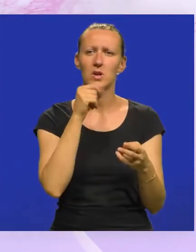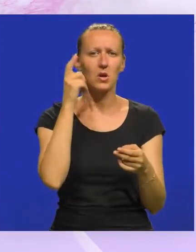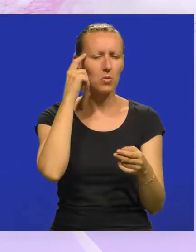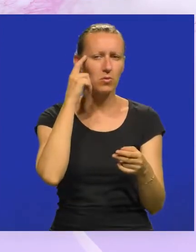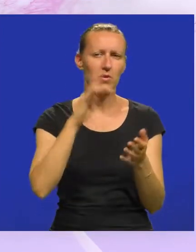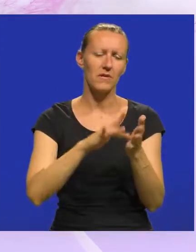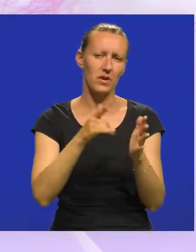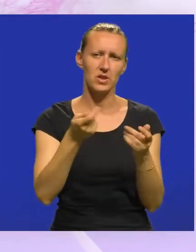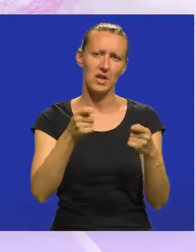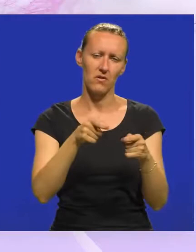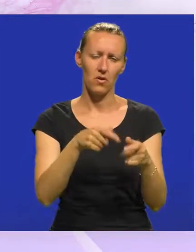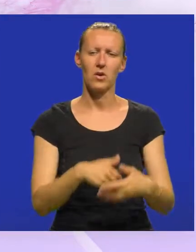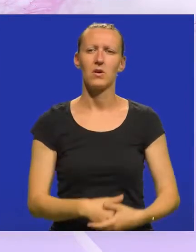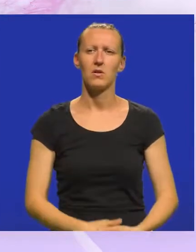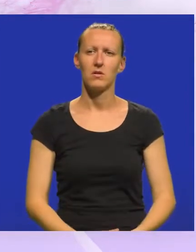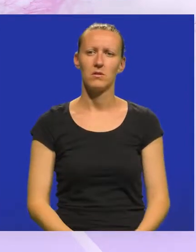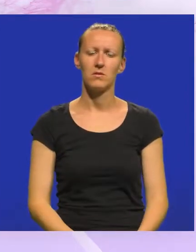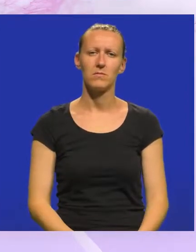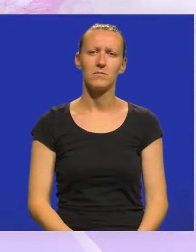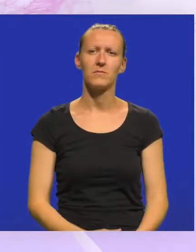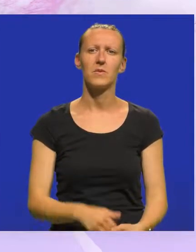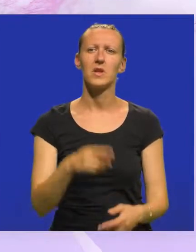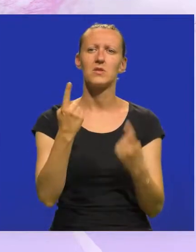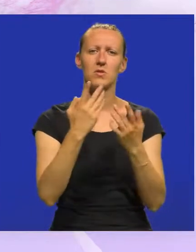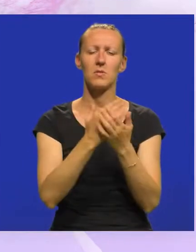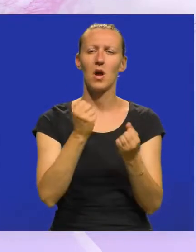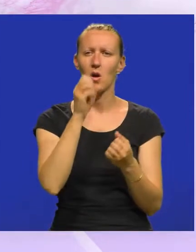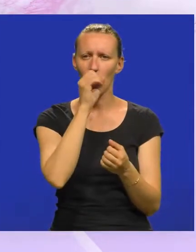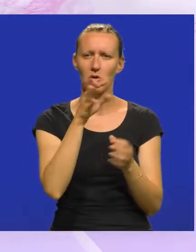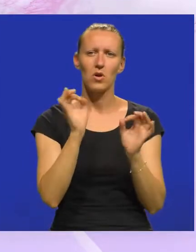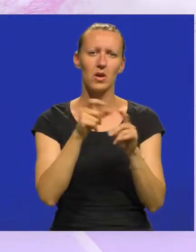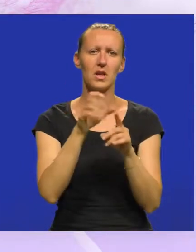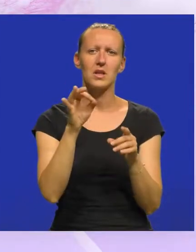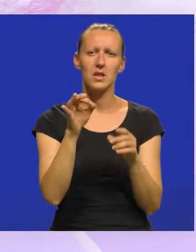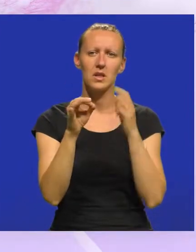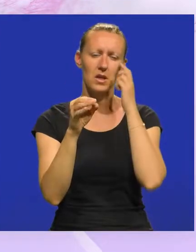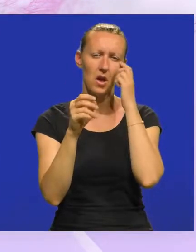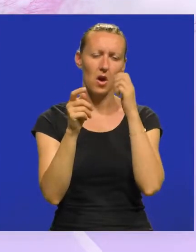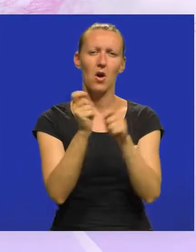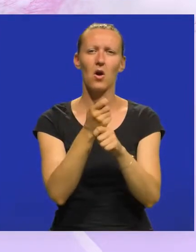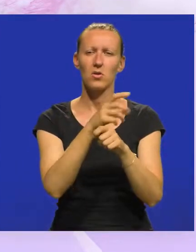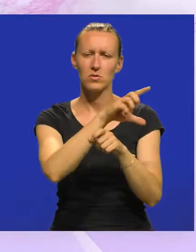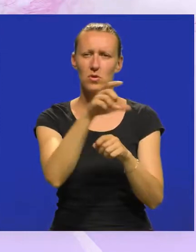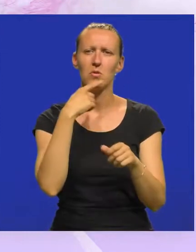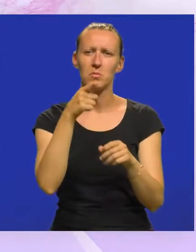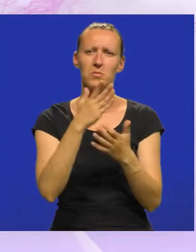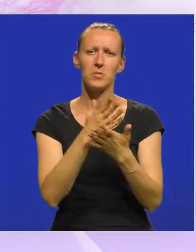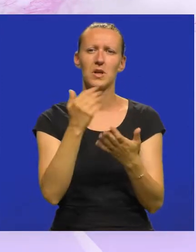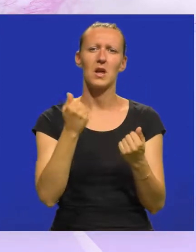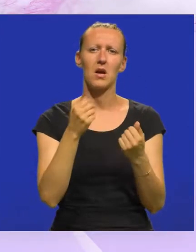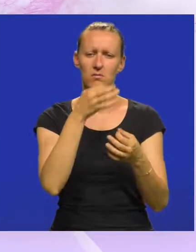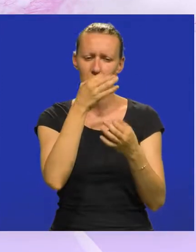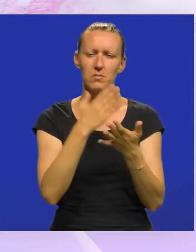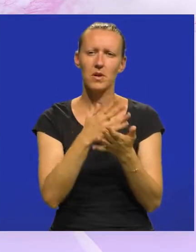kulturne manifestacije. Jednostavno stanje je bilo jako loš. Originalni dijelovi, konstrukcije kazališta koji su u tom trenutku bili